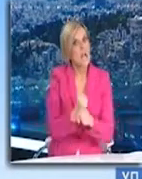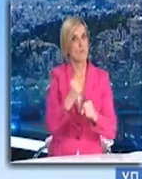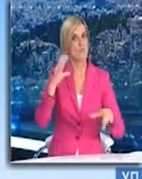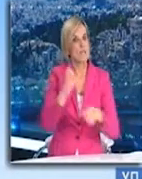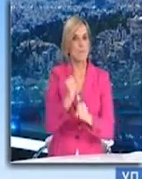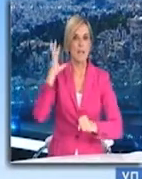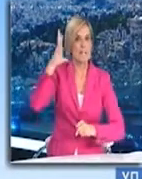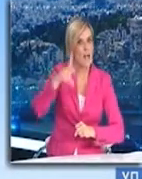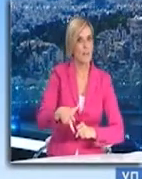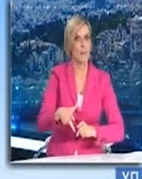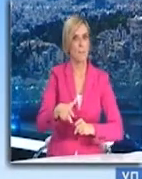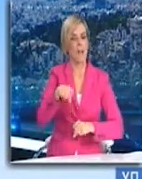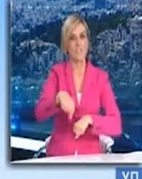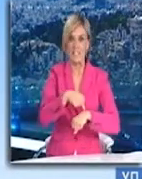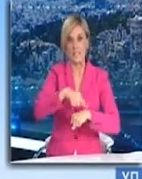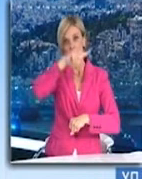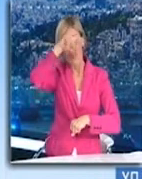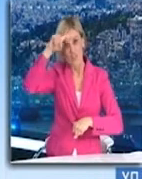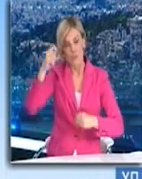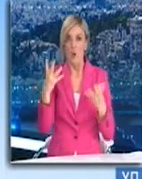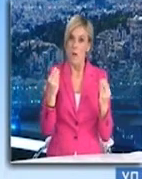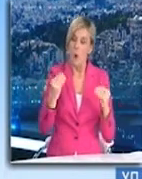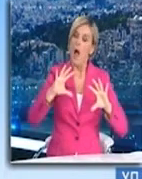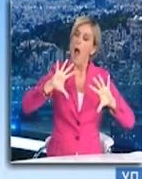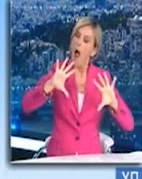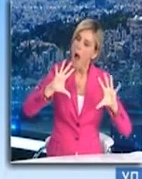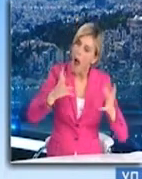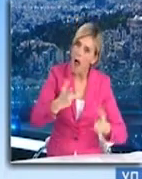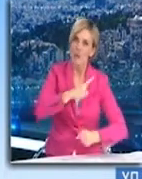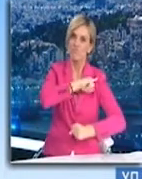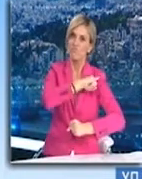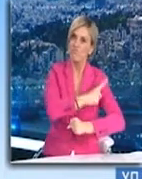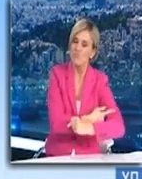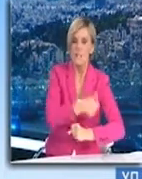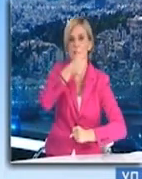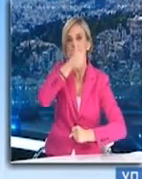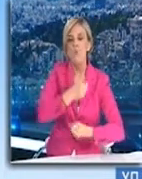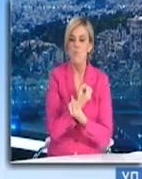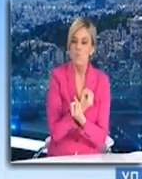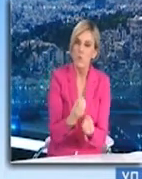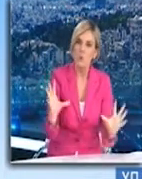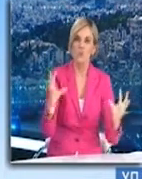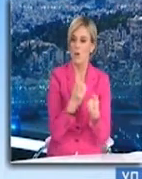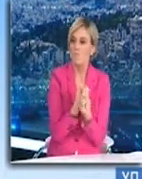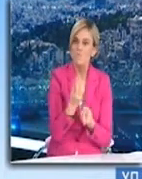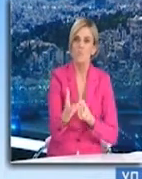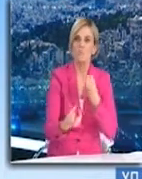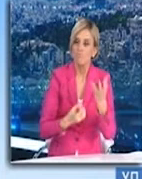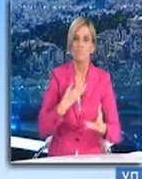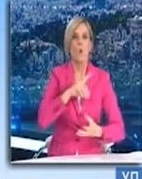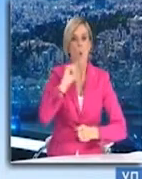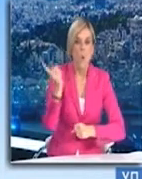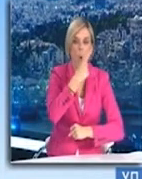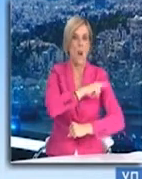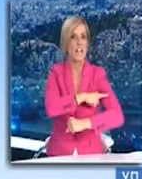Αντέχει το εθνικό σύστημα υγείας της χώρας, είναι ακόμα εδώ όρθιο, προσφέρουν αυτοί οι εξαιρετικοί επαγγελματίες υγείας. Σας ευχαριστώ